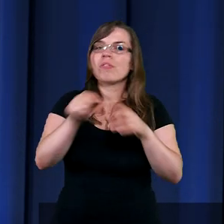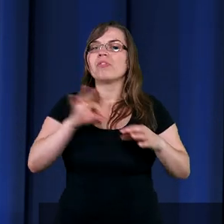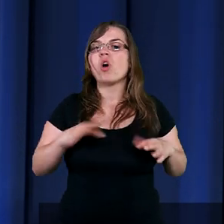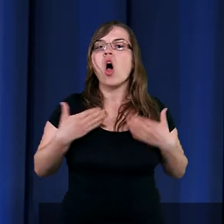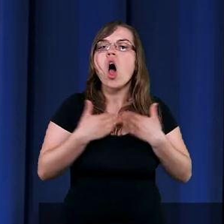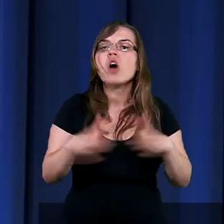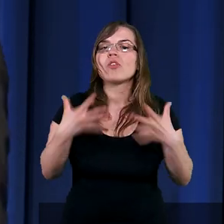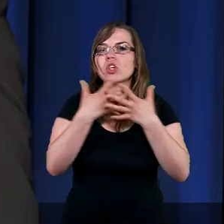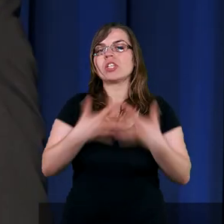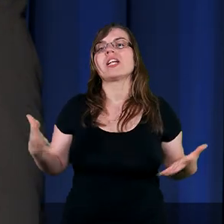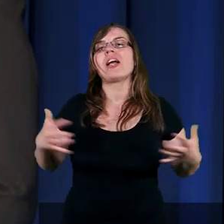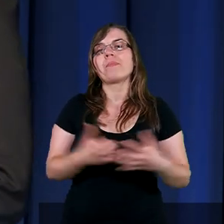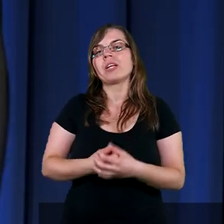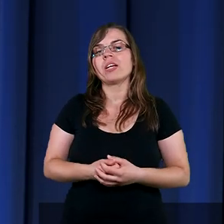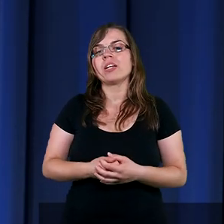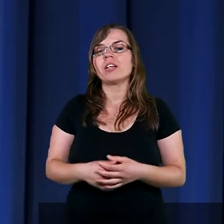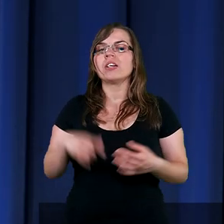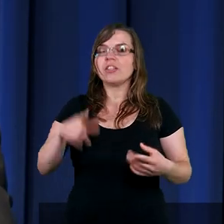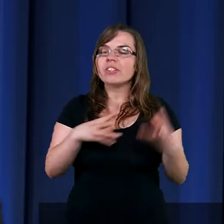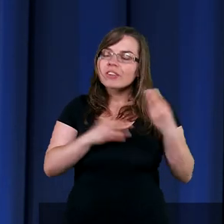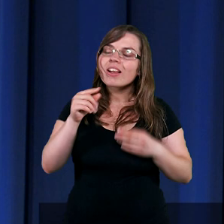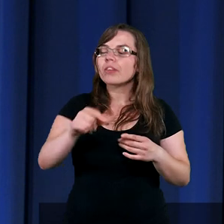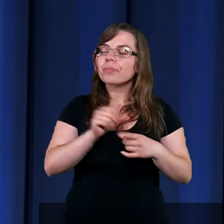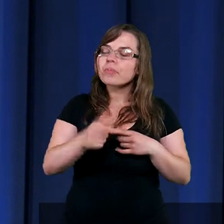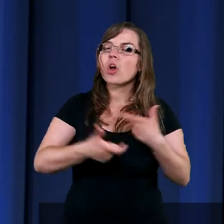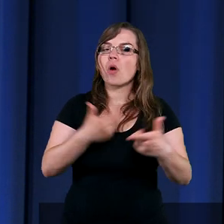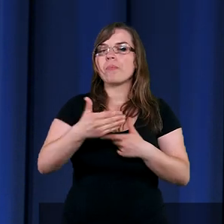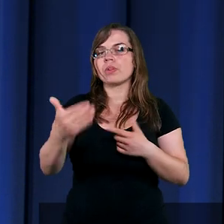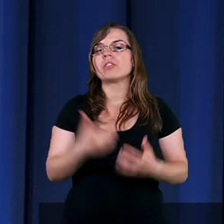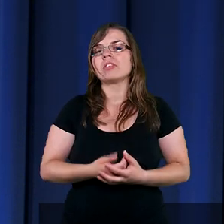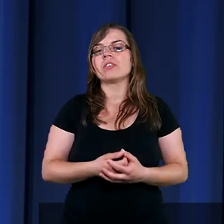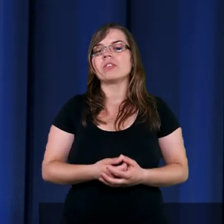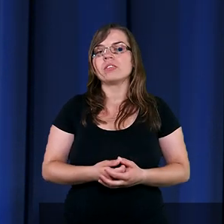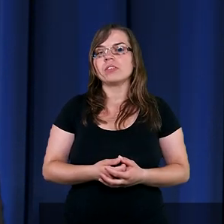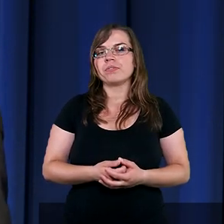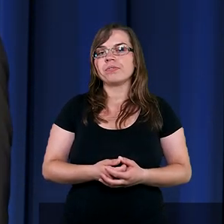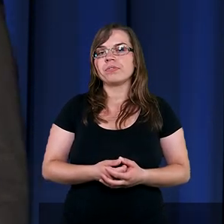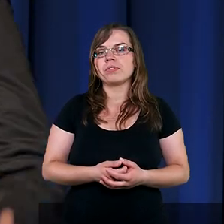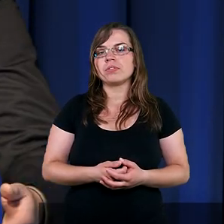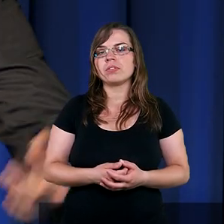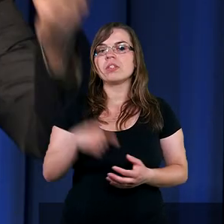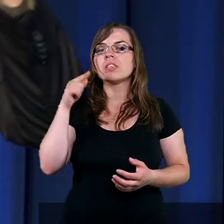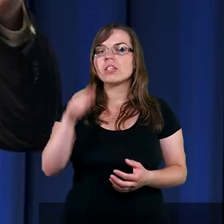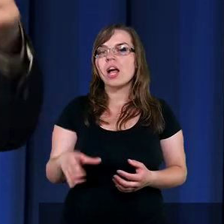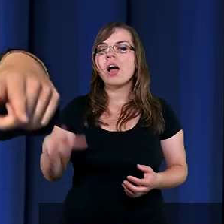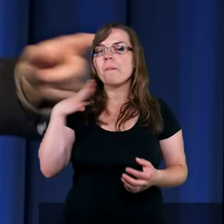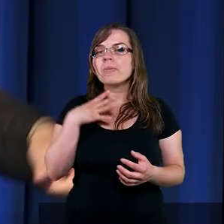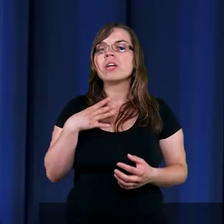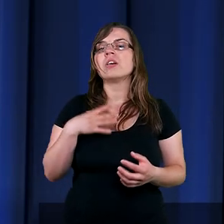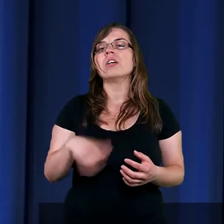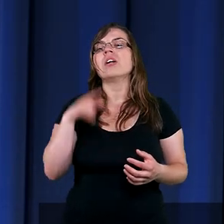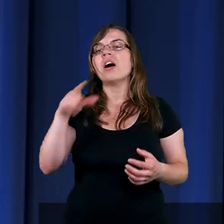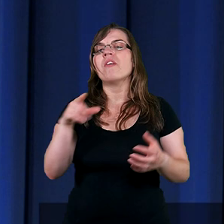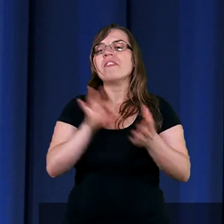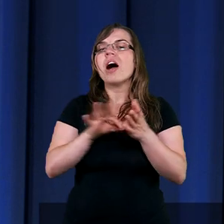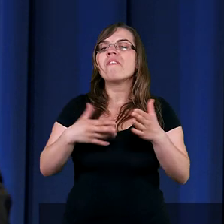Otworzył ziemię. I delikatnie. Wiecie, delikatnie Go tam włoży. Z łzami w oczach. Jeszcze łzy pewnie